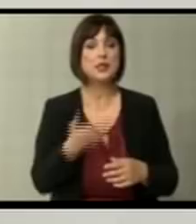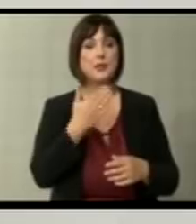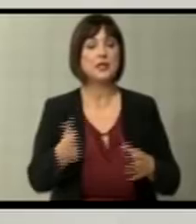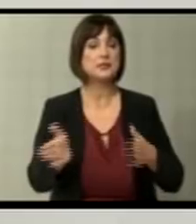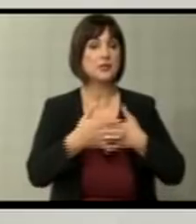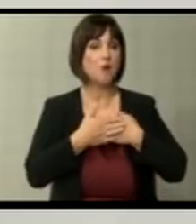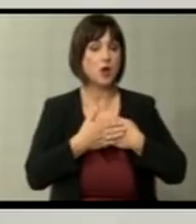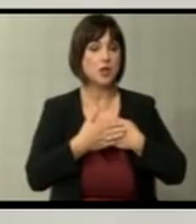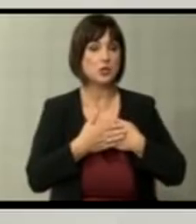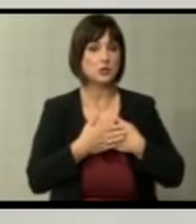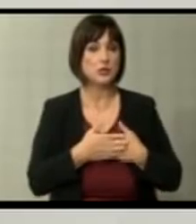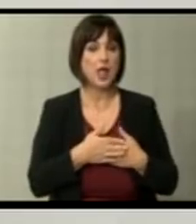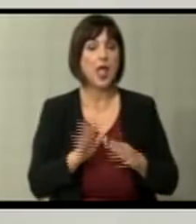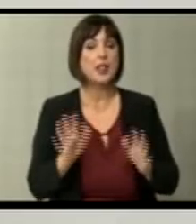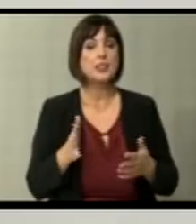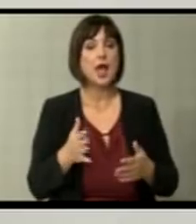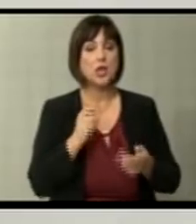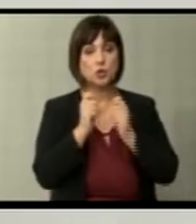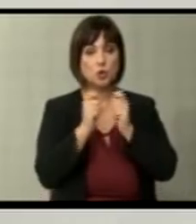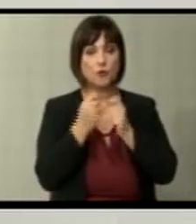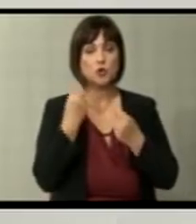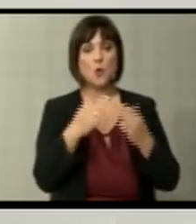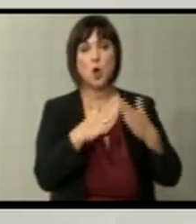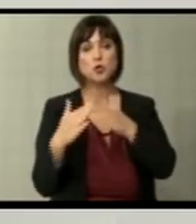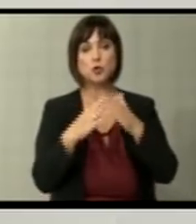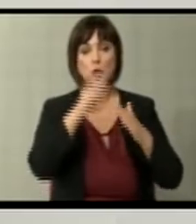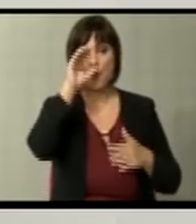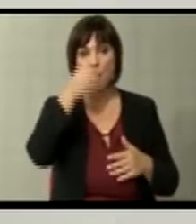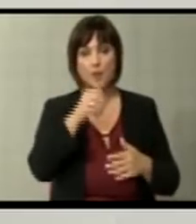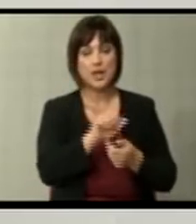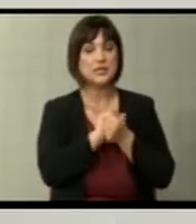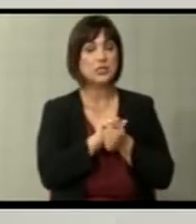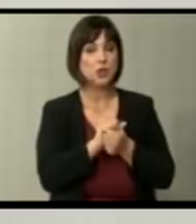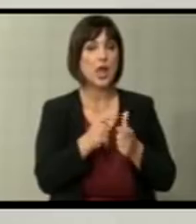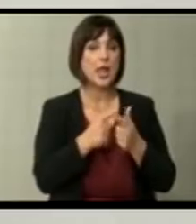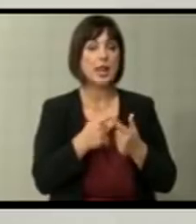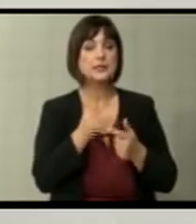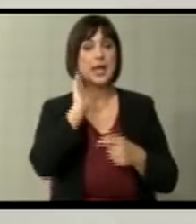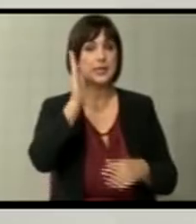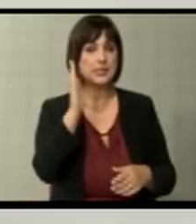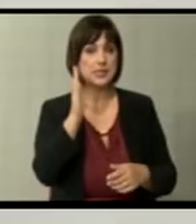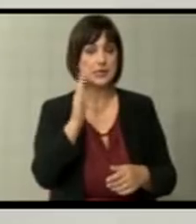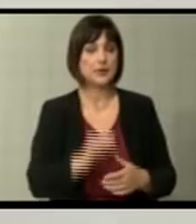затвореността. Дали договорот за добро сосредство со Бугарија и за историјата или за идмината.